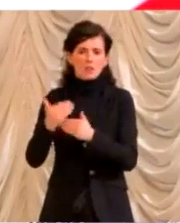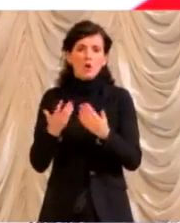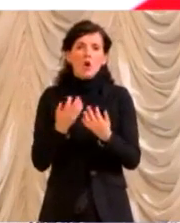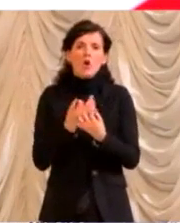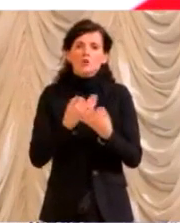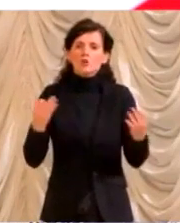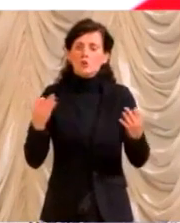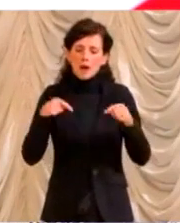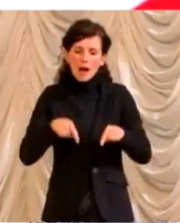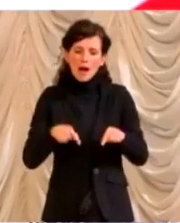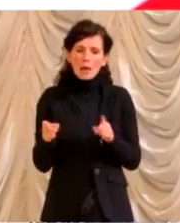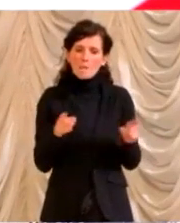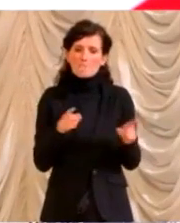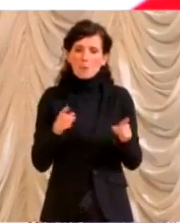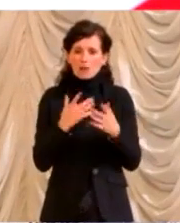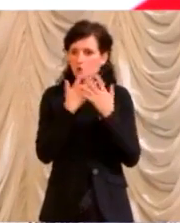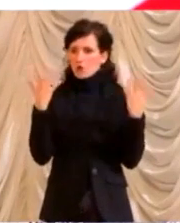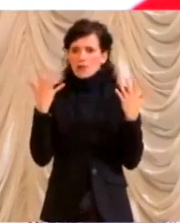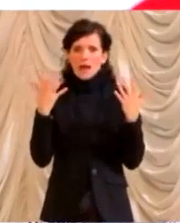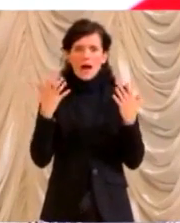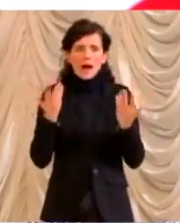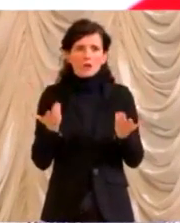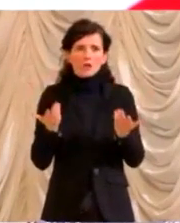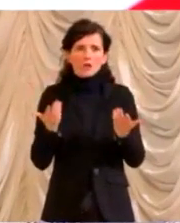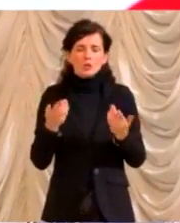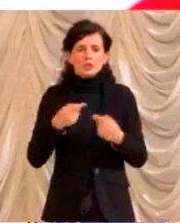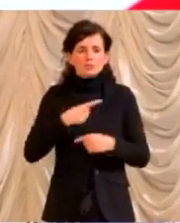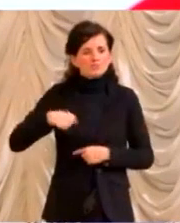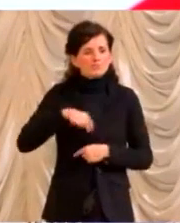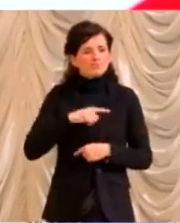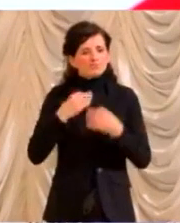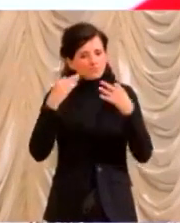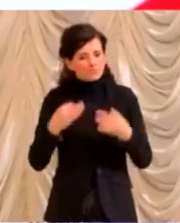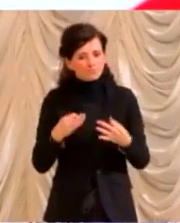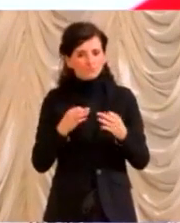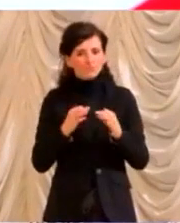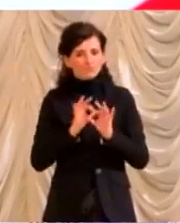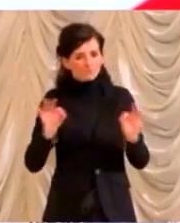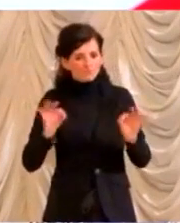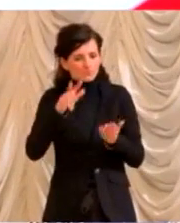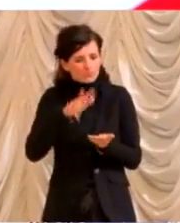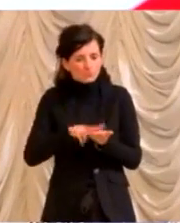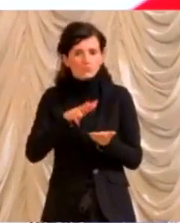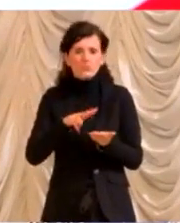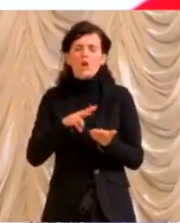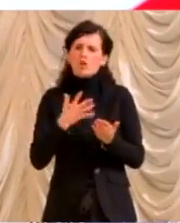momento non siamo ancora in condizione, non abbiamo ancora definito, abbiamo tutti i dati per operare una valutazione.